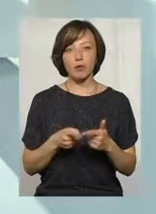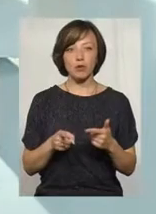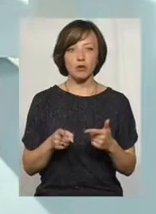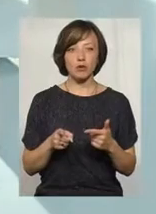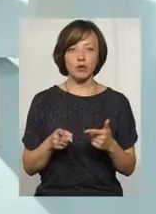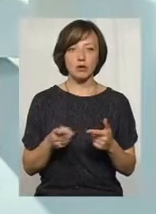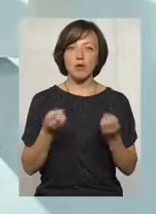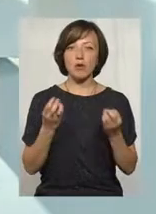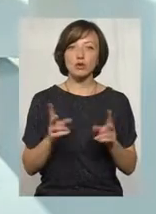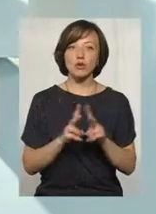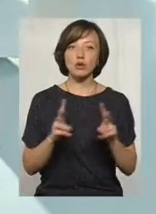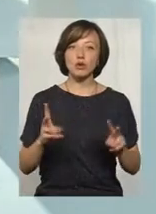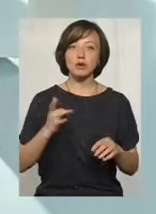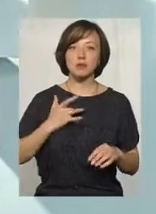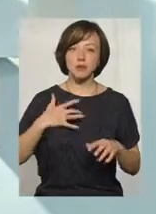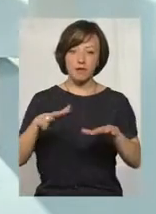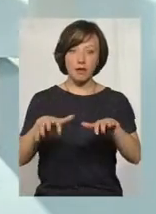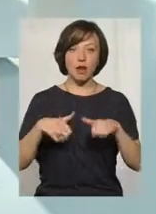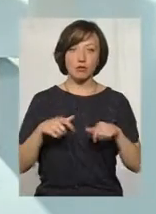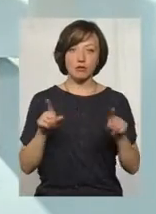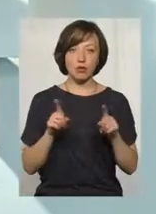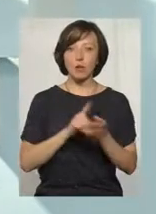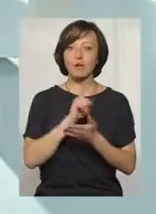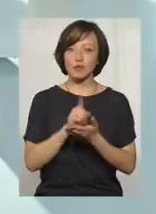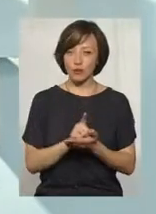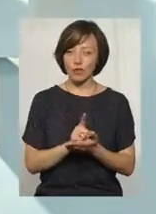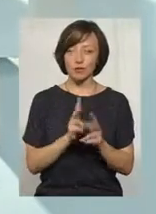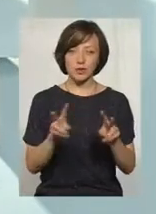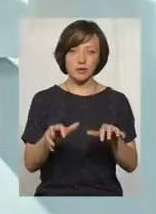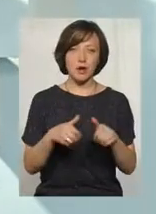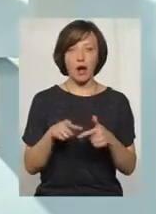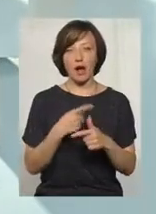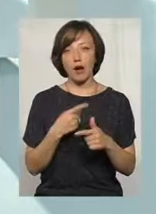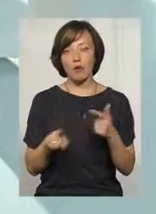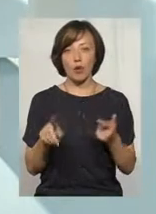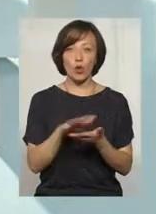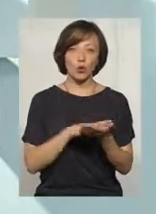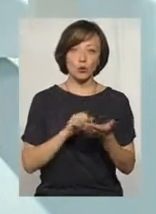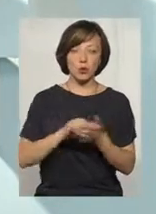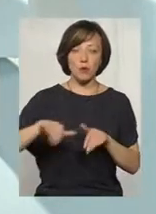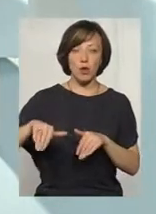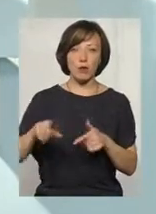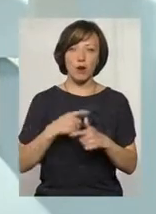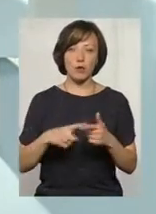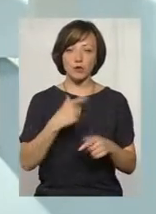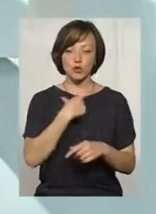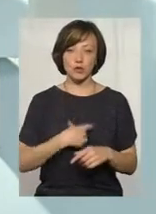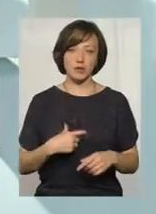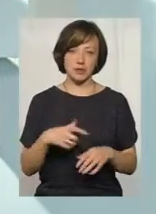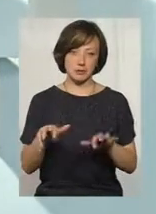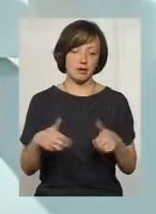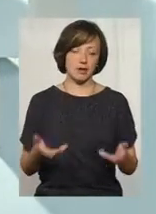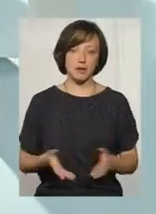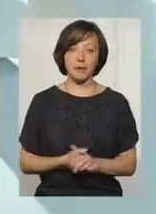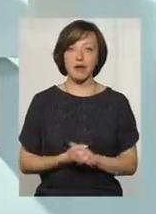Або просто хтось його привласнює, та все, що погано лежить, обов'язково його хтось забирає. Або руйнує потім, знову ж таки, або забирає собі безпосередньо.